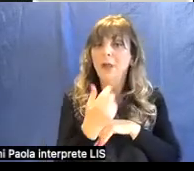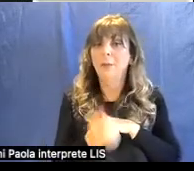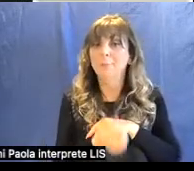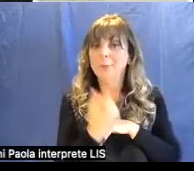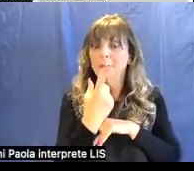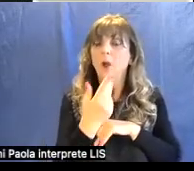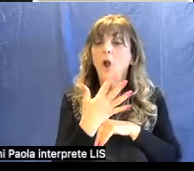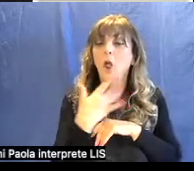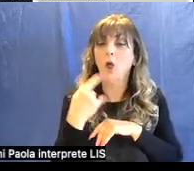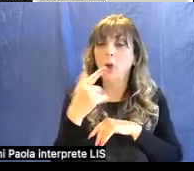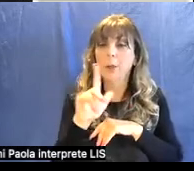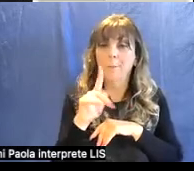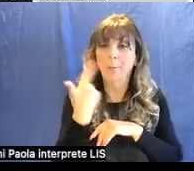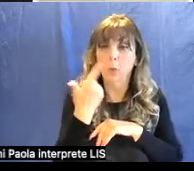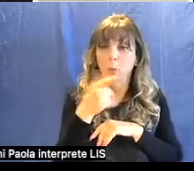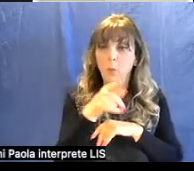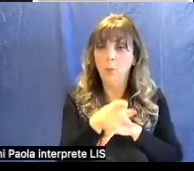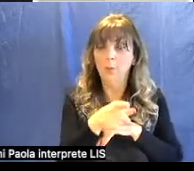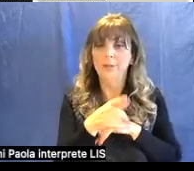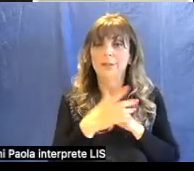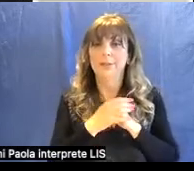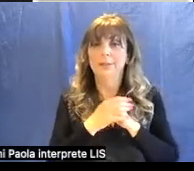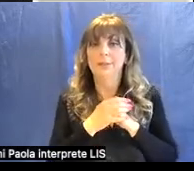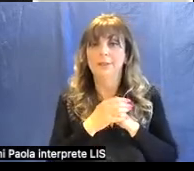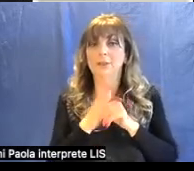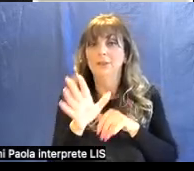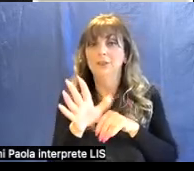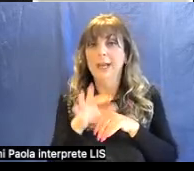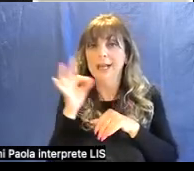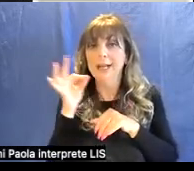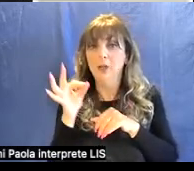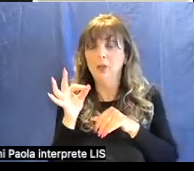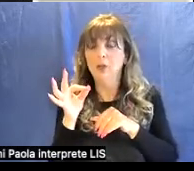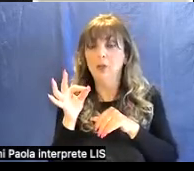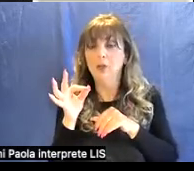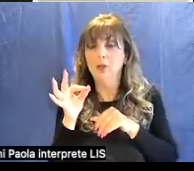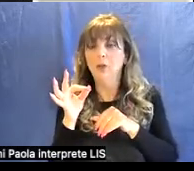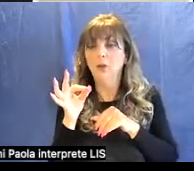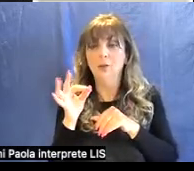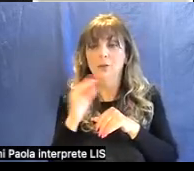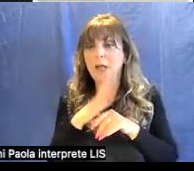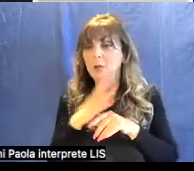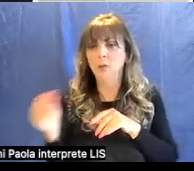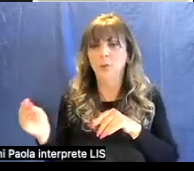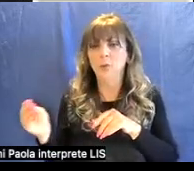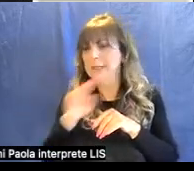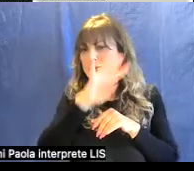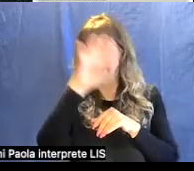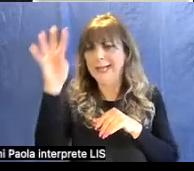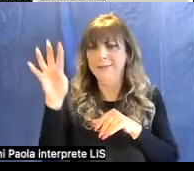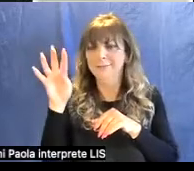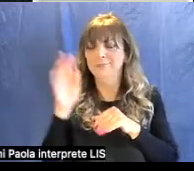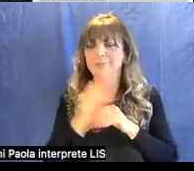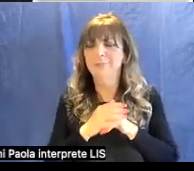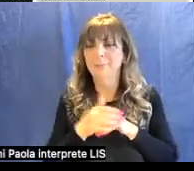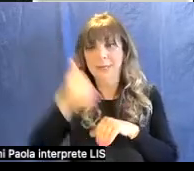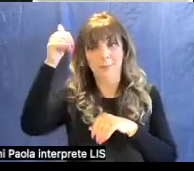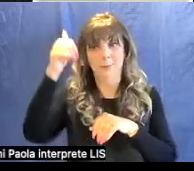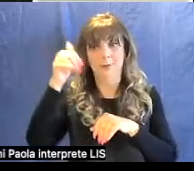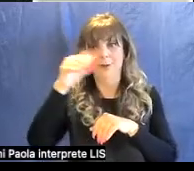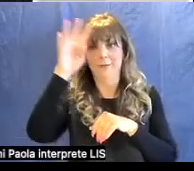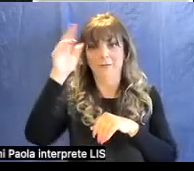che viene anche scelto dai regnanti il primo è il re di Francia